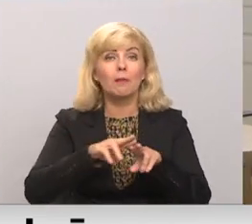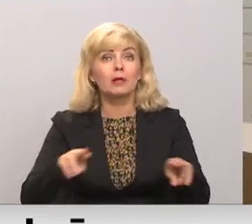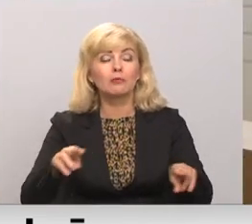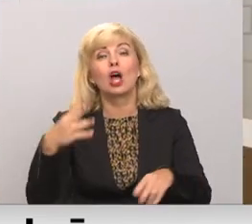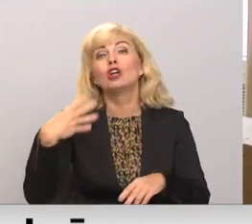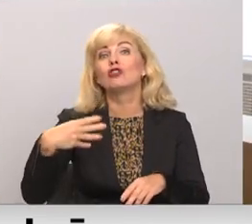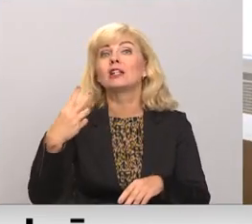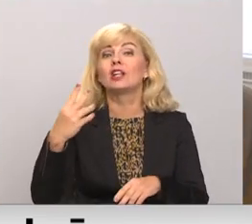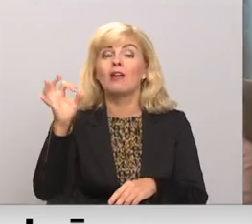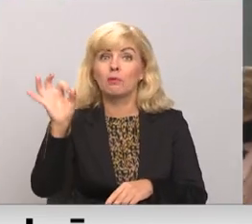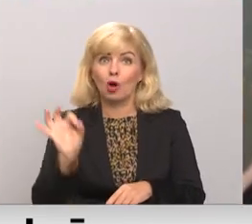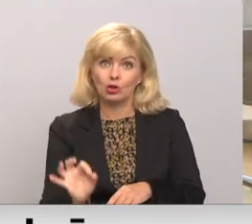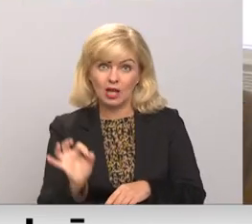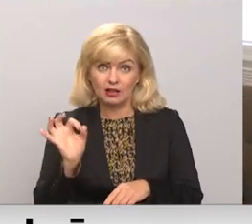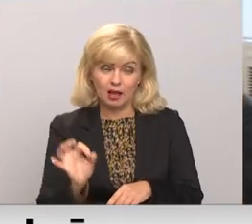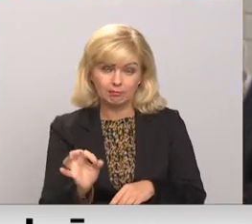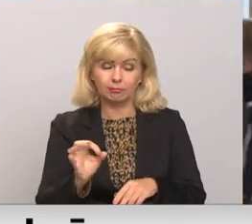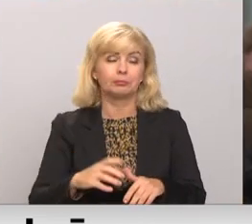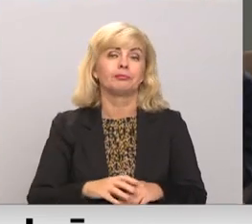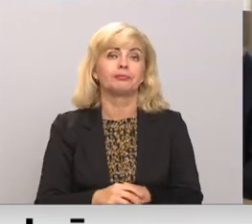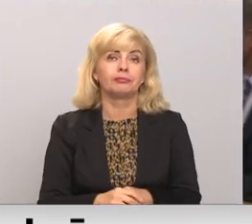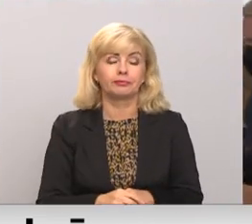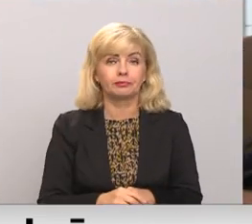42%. Māris Klūg, Latvijas televīzija.